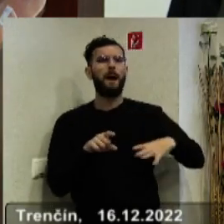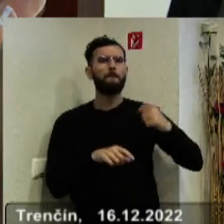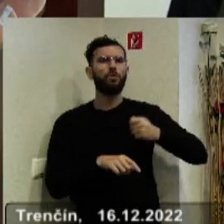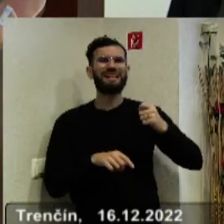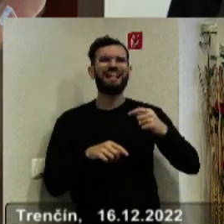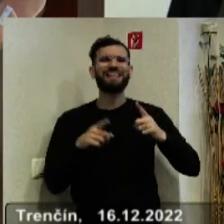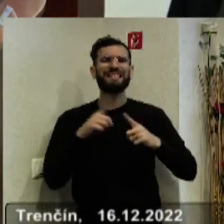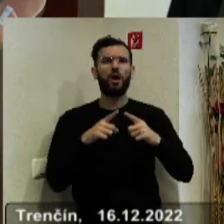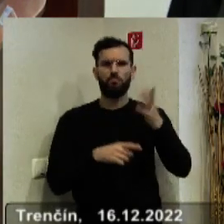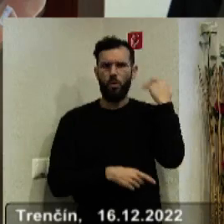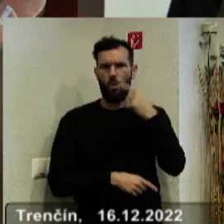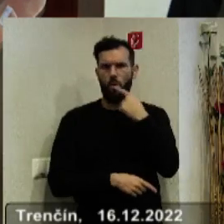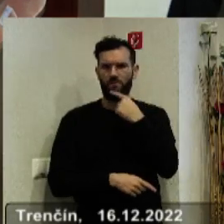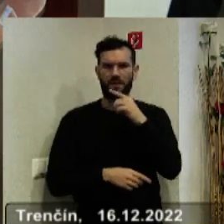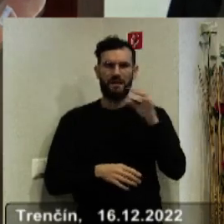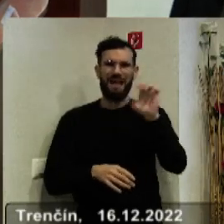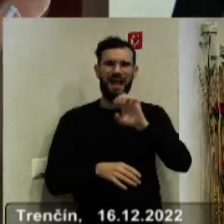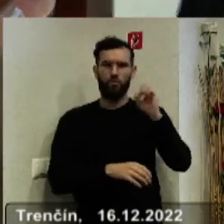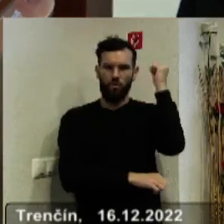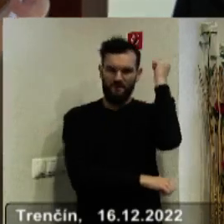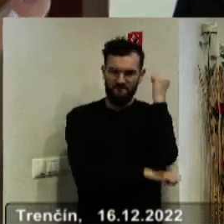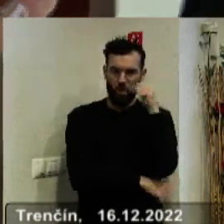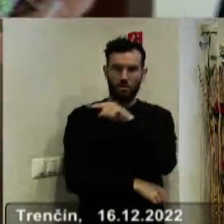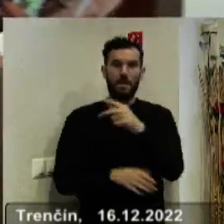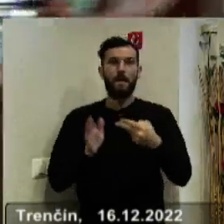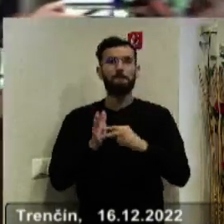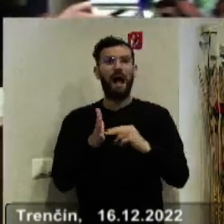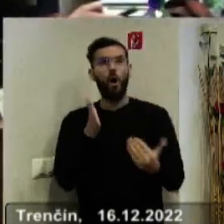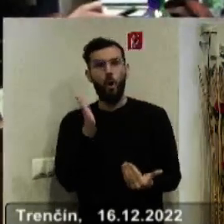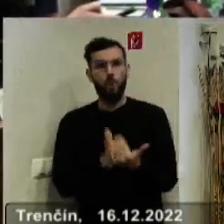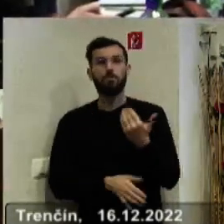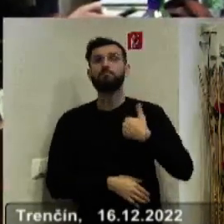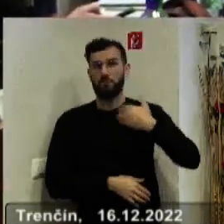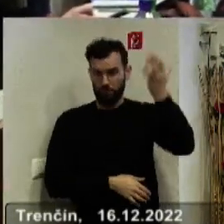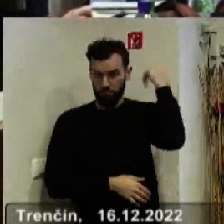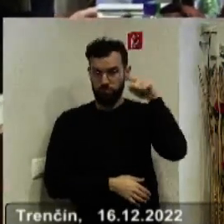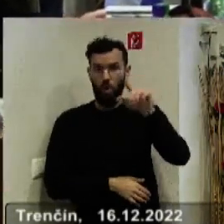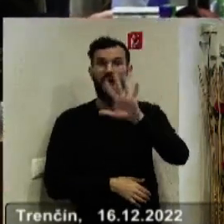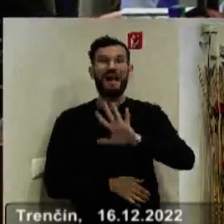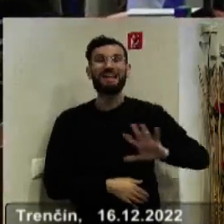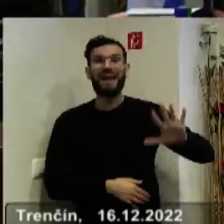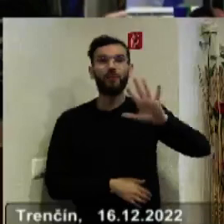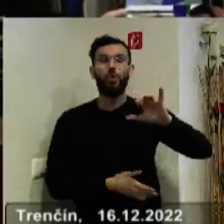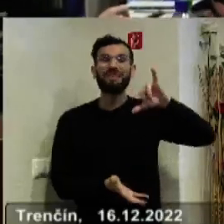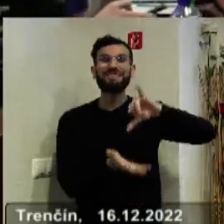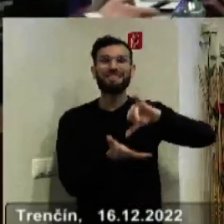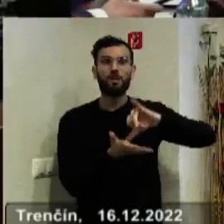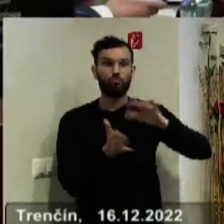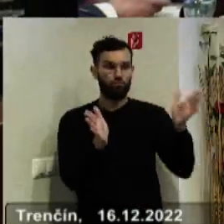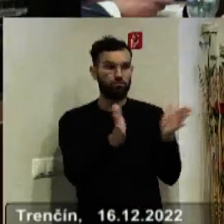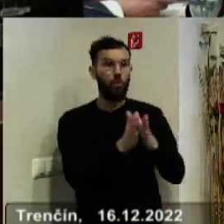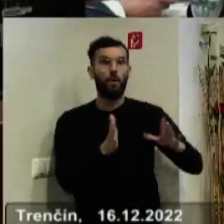ohľadom tých eurofondov a plánu obnovi, ďak je v tom zmetok. Ja som sa sám zúčastnil na otváranie regionálneho centra míry s pani